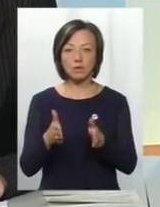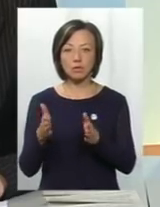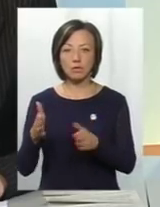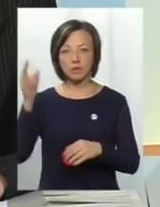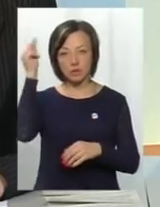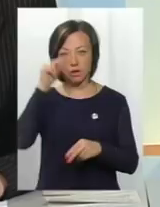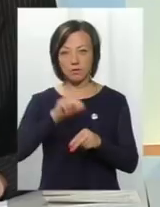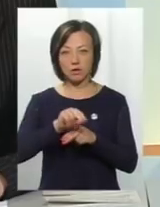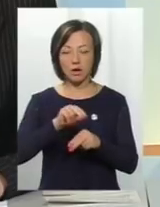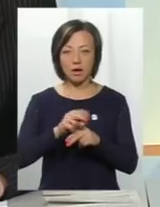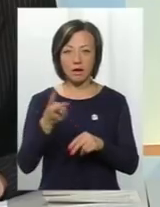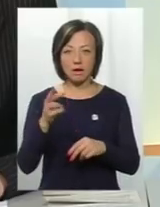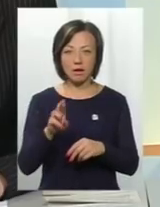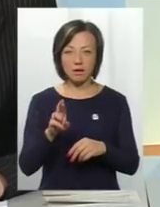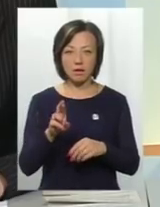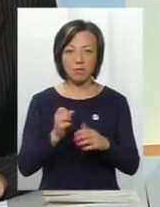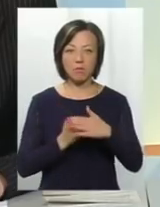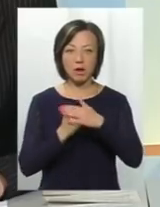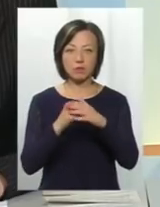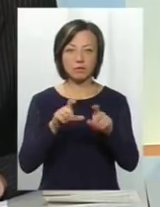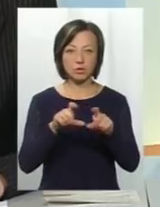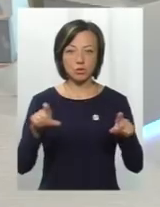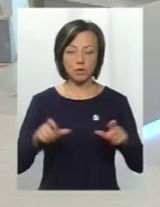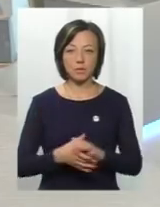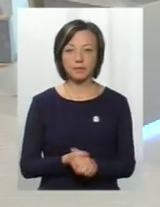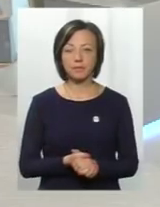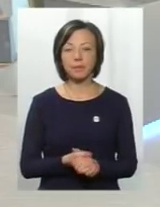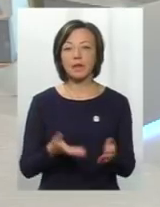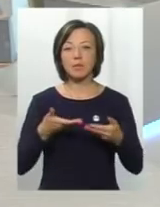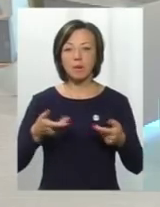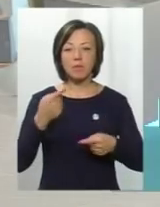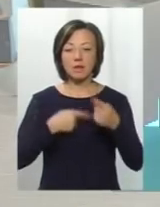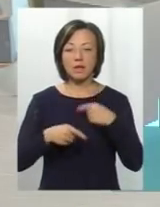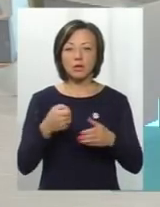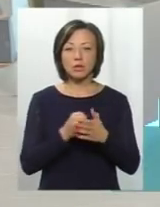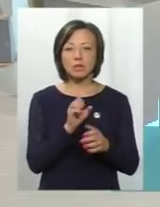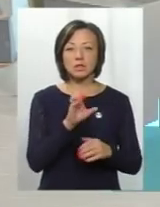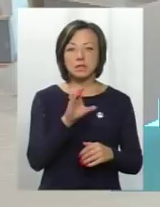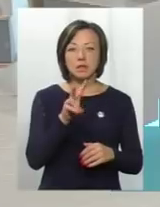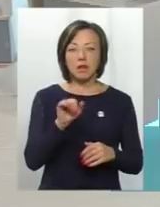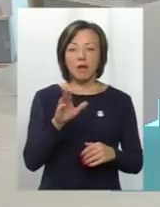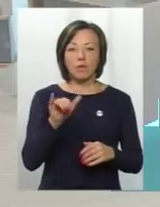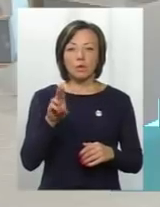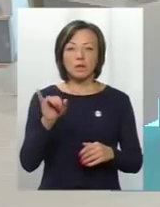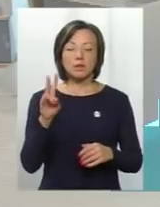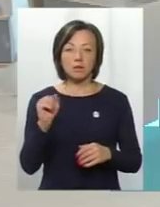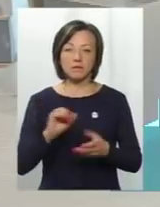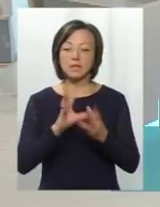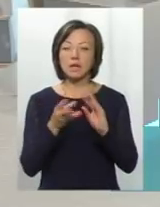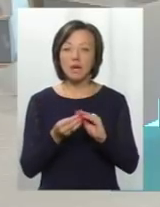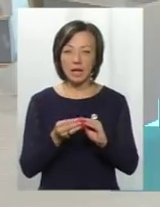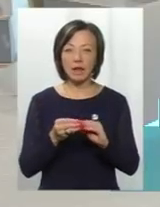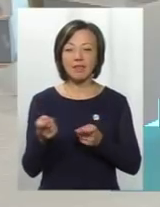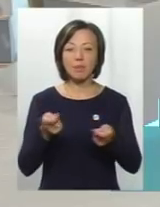послідовність навчання у базовій школі. Ми повернемося до Славутинки. Скажіть, пане Олеже, чи взагалі в департаменті